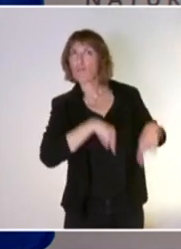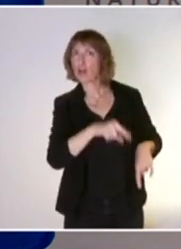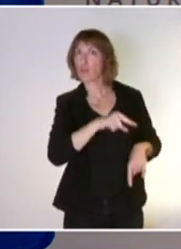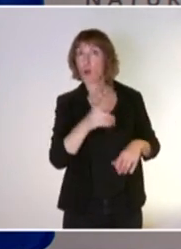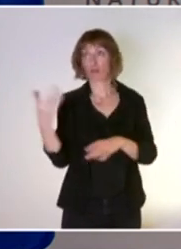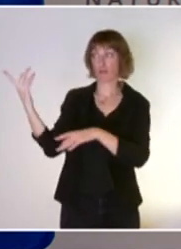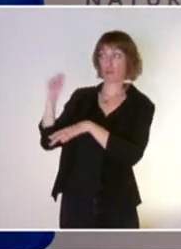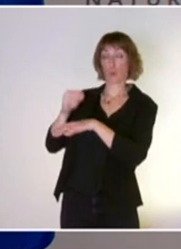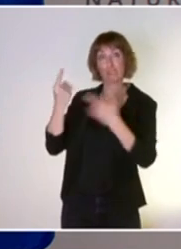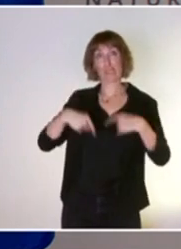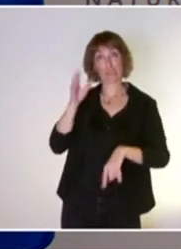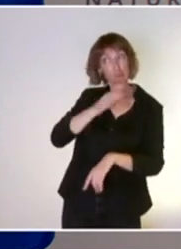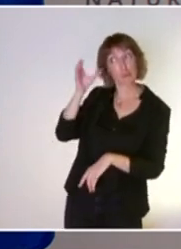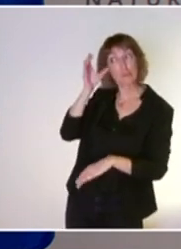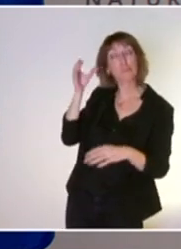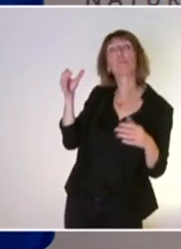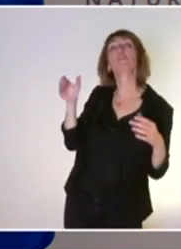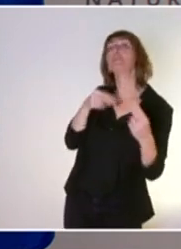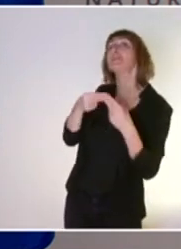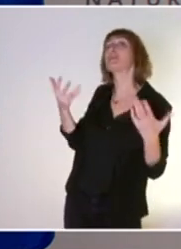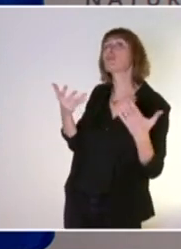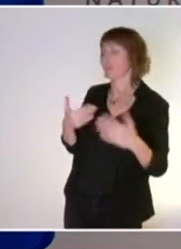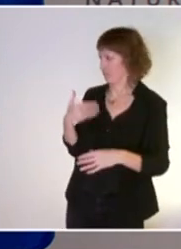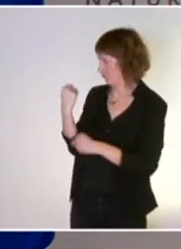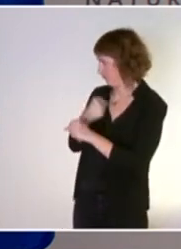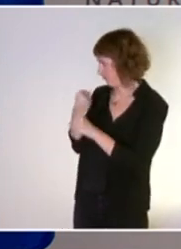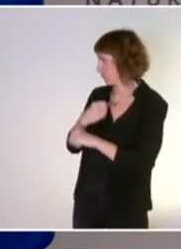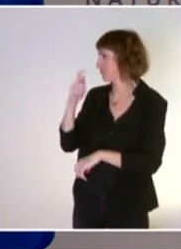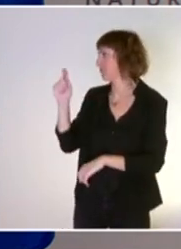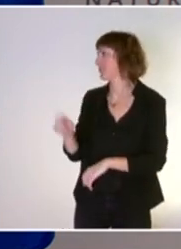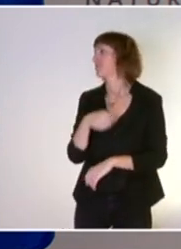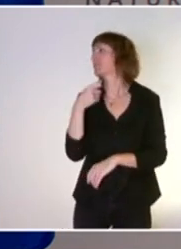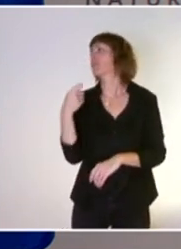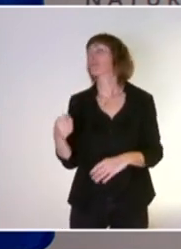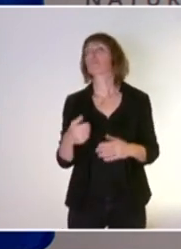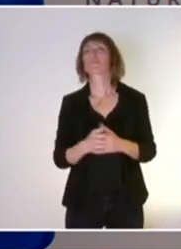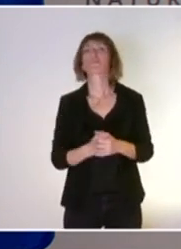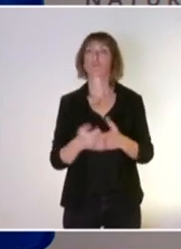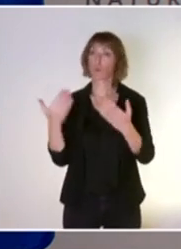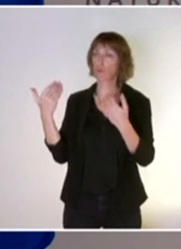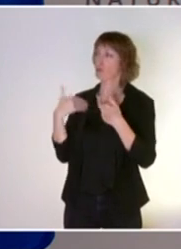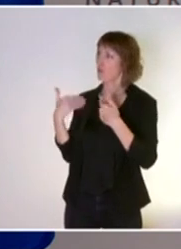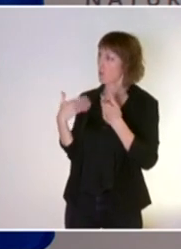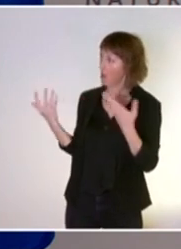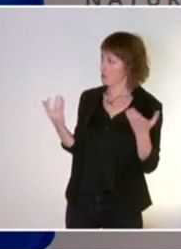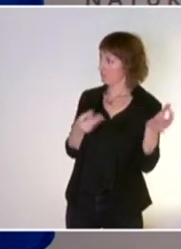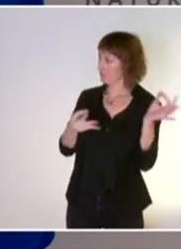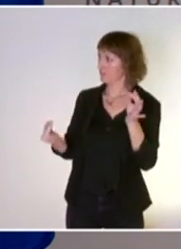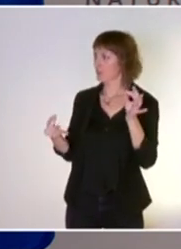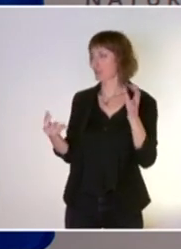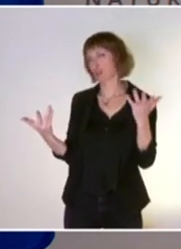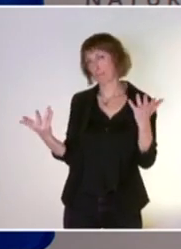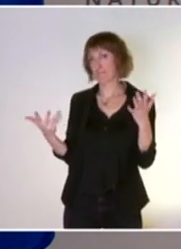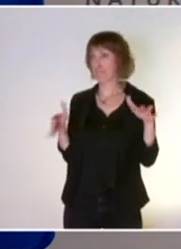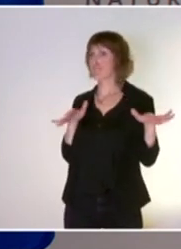On y travaille bien évidemment. On nous a demandé d'éclairer, de préciser la méthodologie que l'on entendait